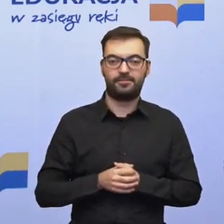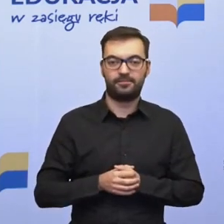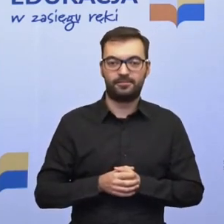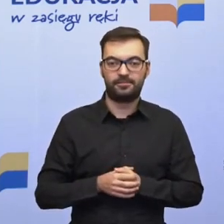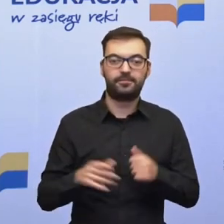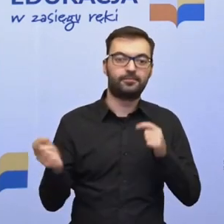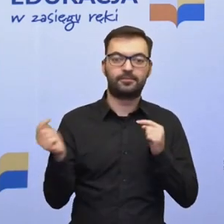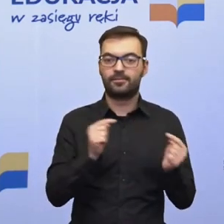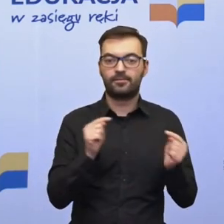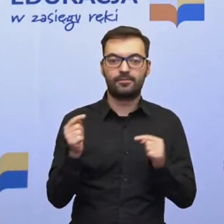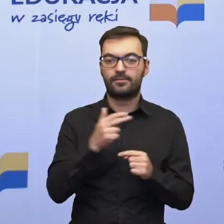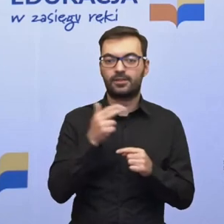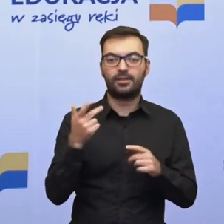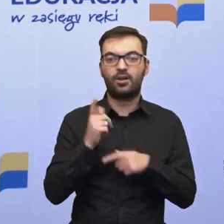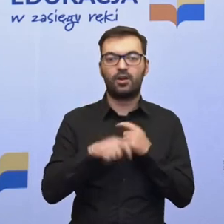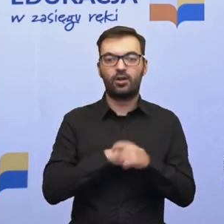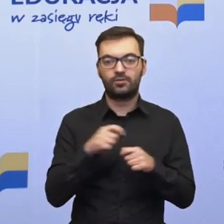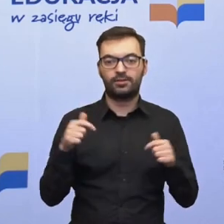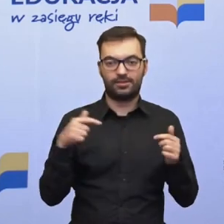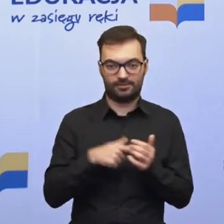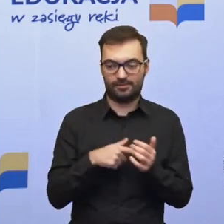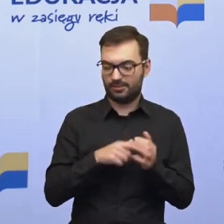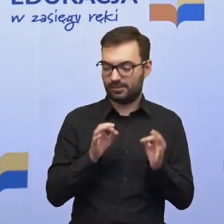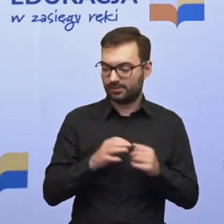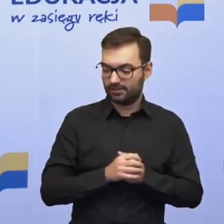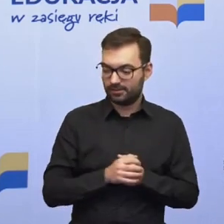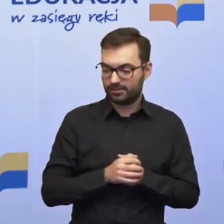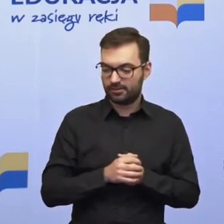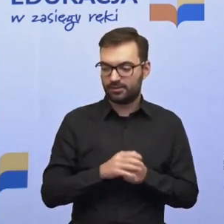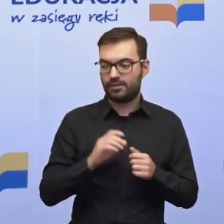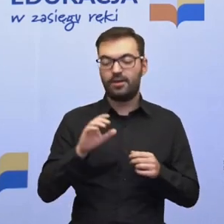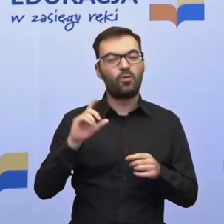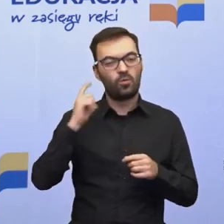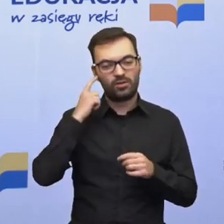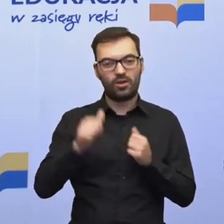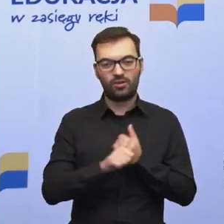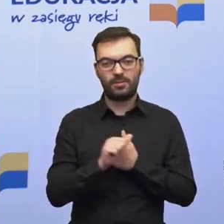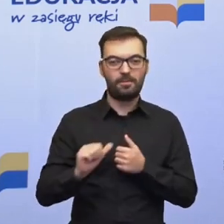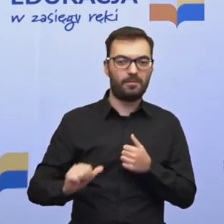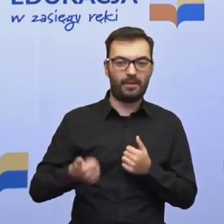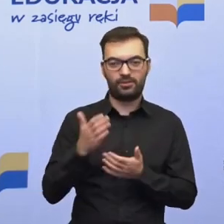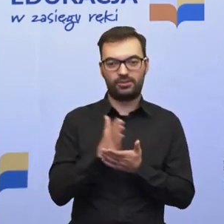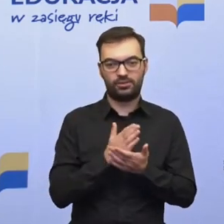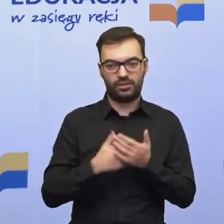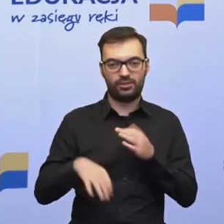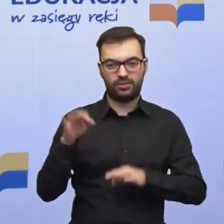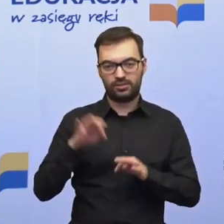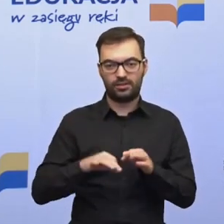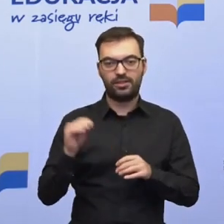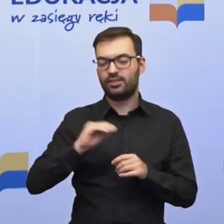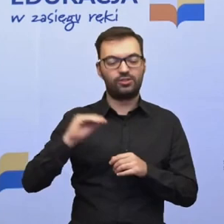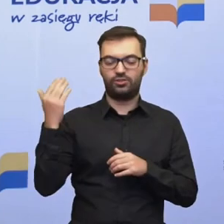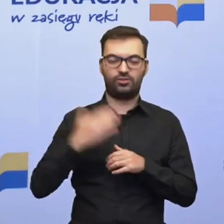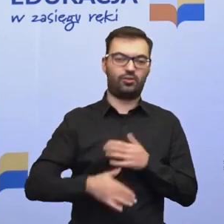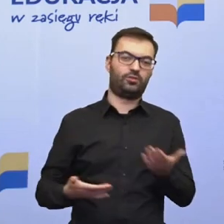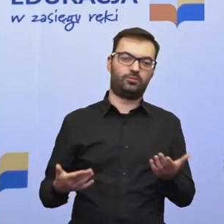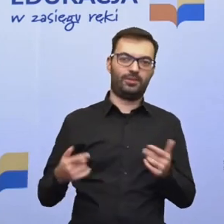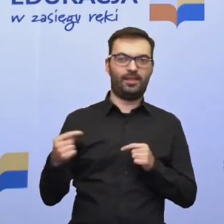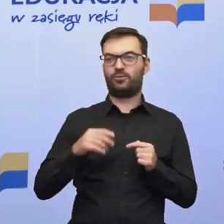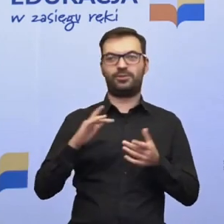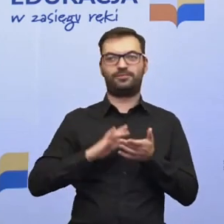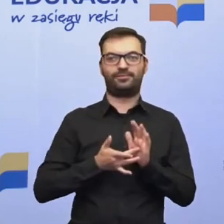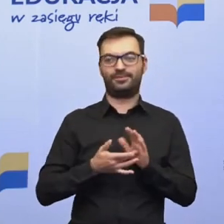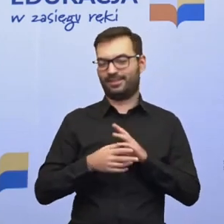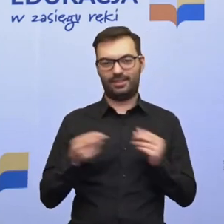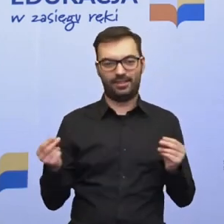dyskusja nad rozwiązaniami tutaj zaproponowanymi, czym w tej pierwszej części konferencji trwa. To nie jest tak,